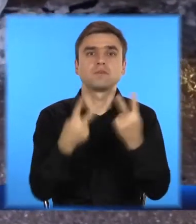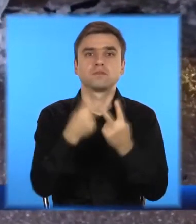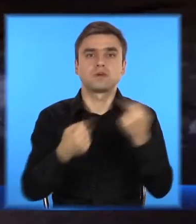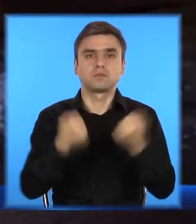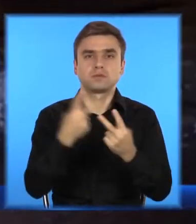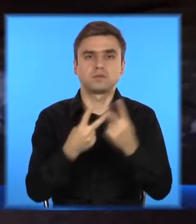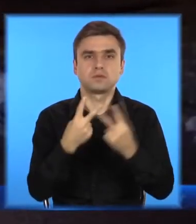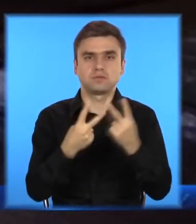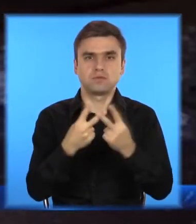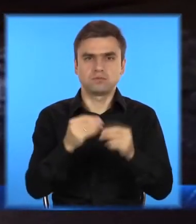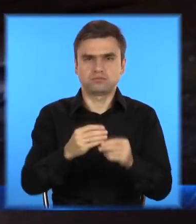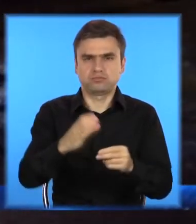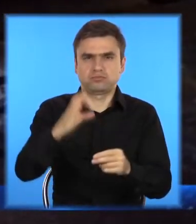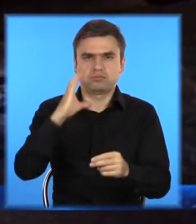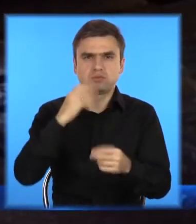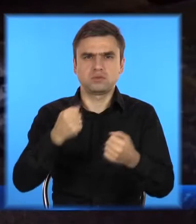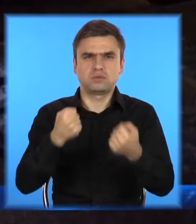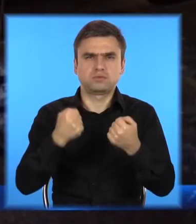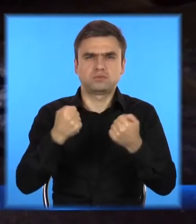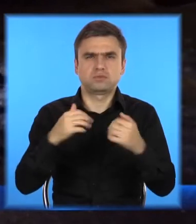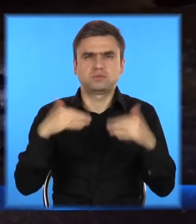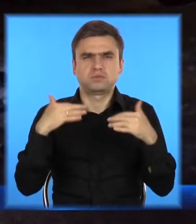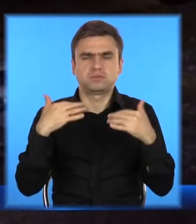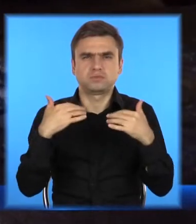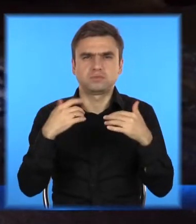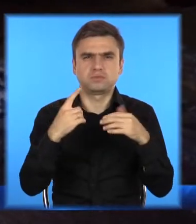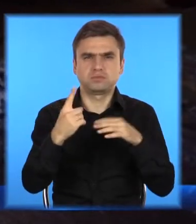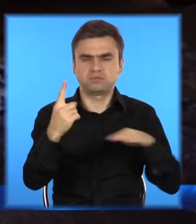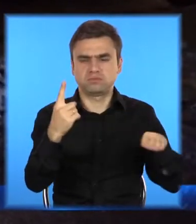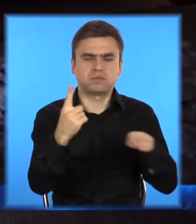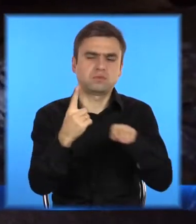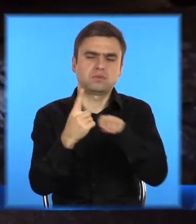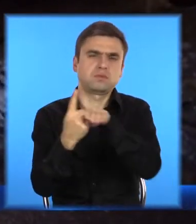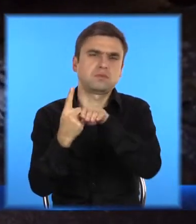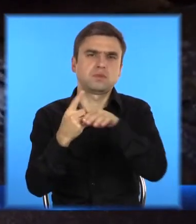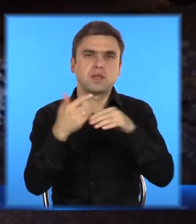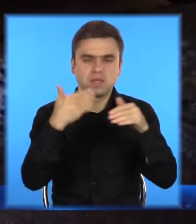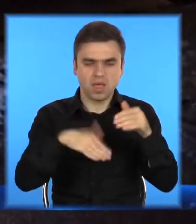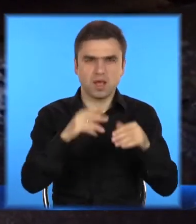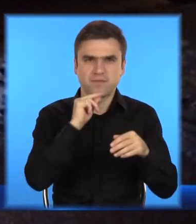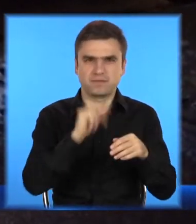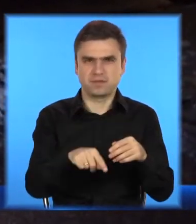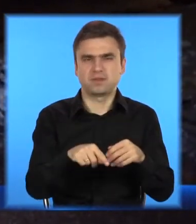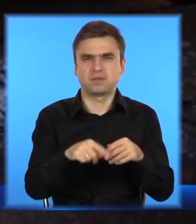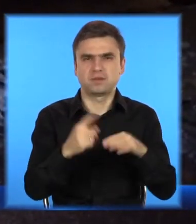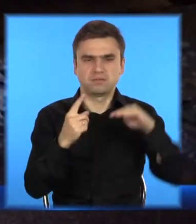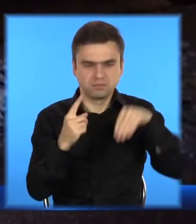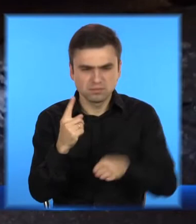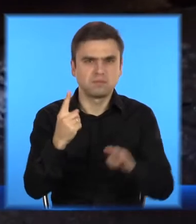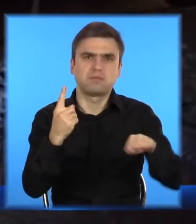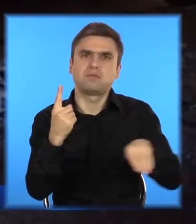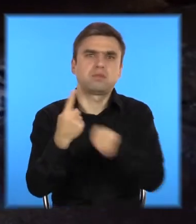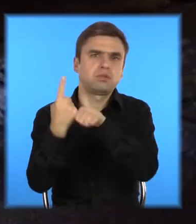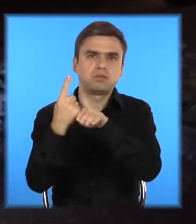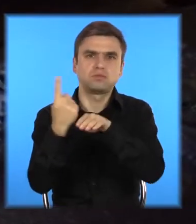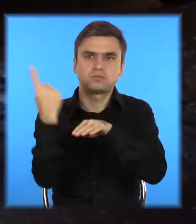універсал, розбивають чолобове скло іномарки. Власника автівки забирають до лікарні із численними травмами та вивихом